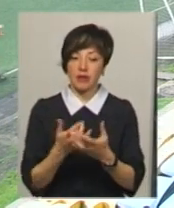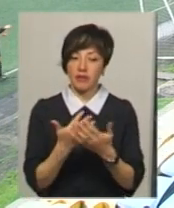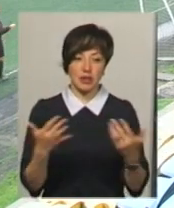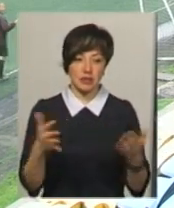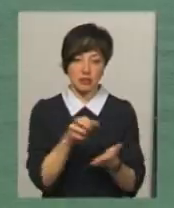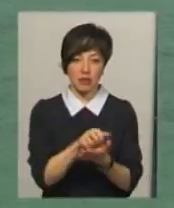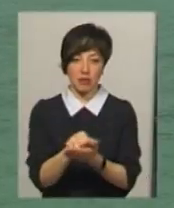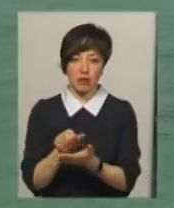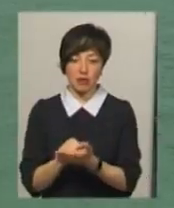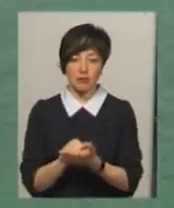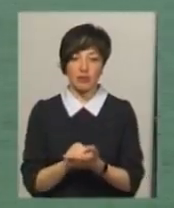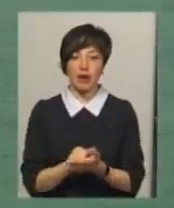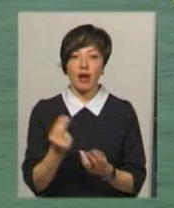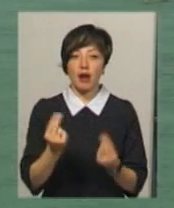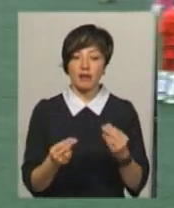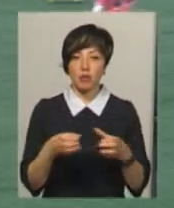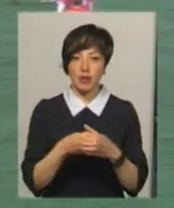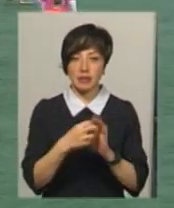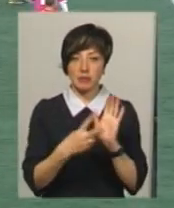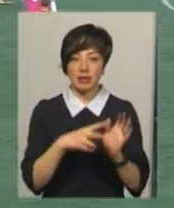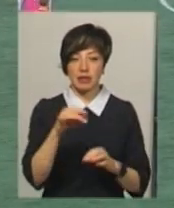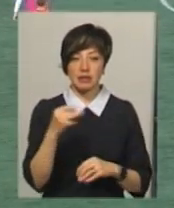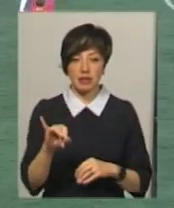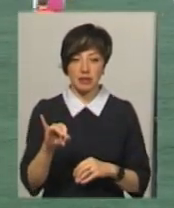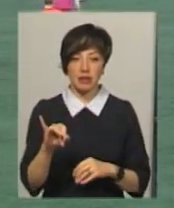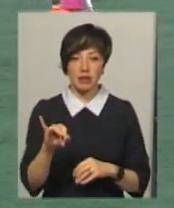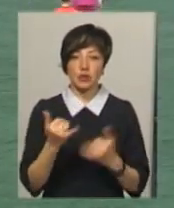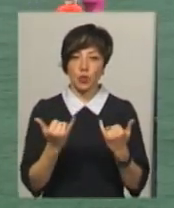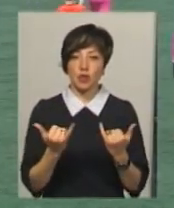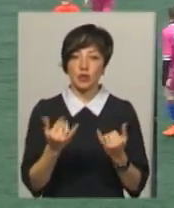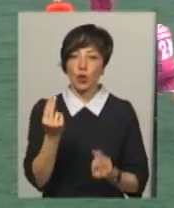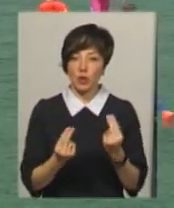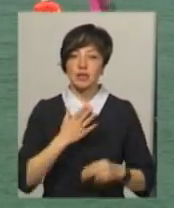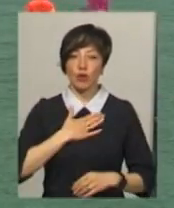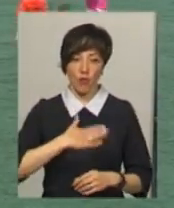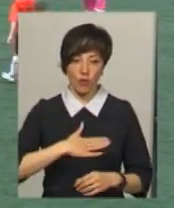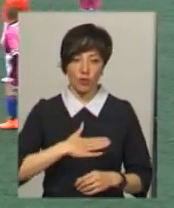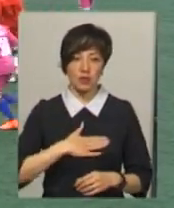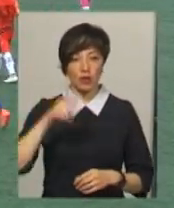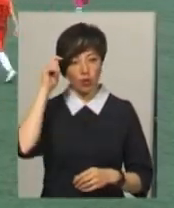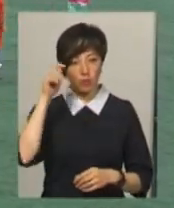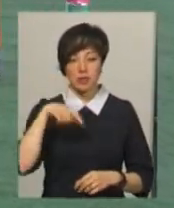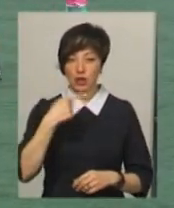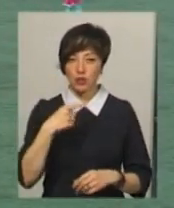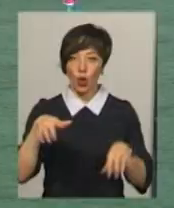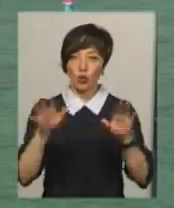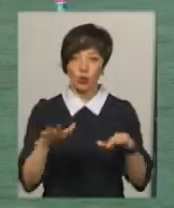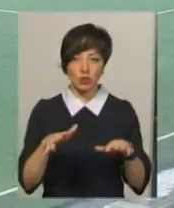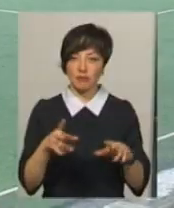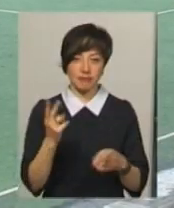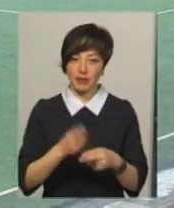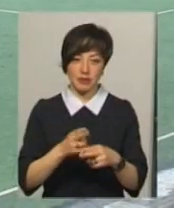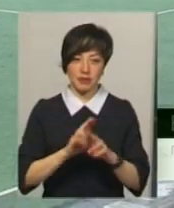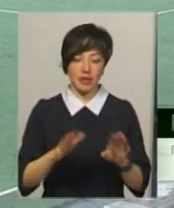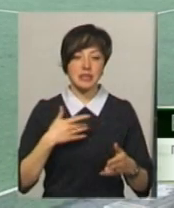різних займаються. Гравець команди 17-го ліцею Бутан Лазарчук сонячною грою задоволений. Хлопець каже, дощ грі не завадив.